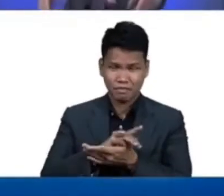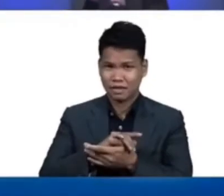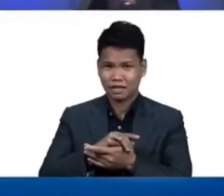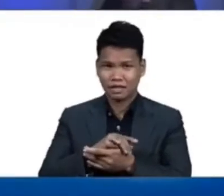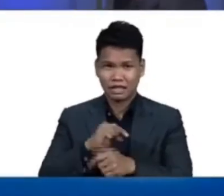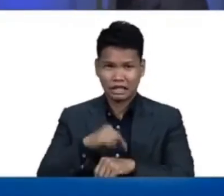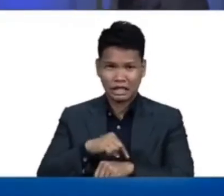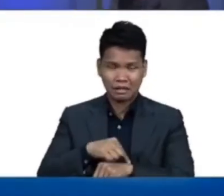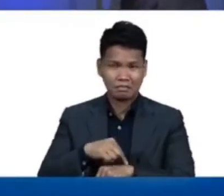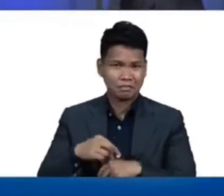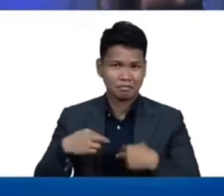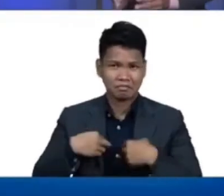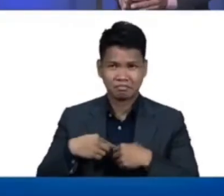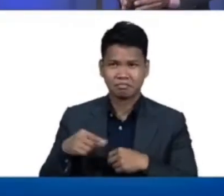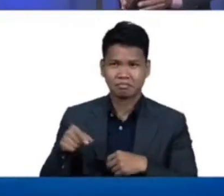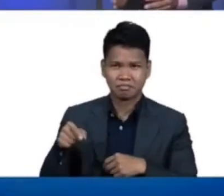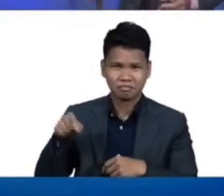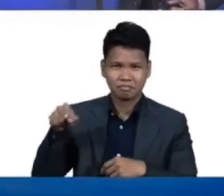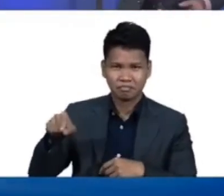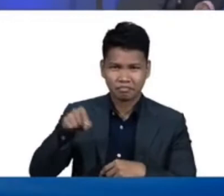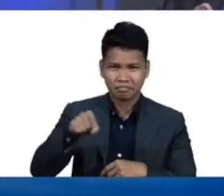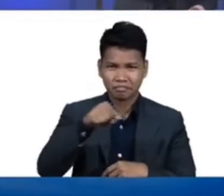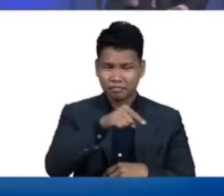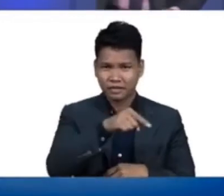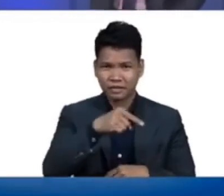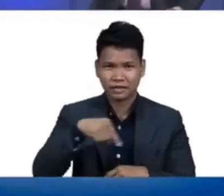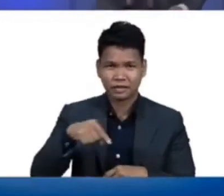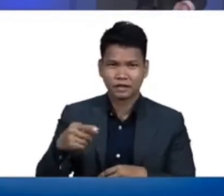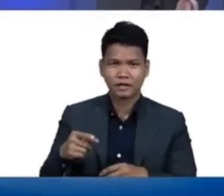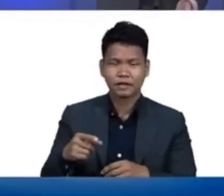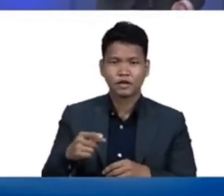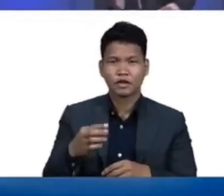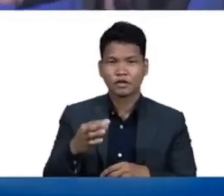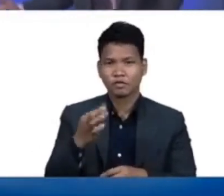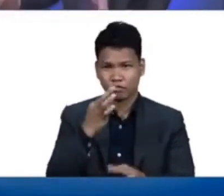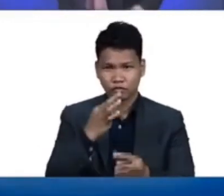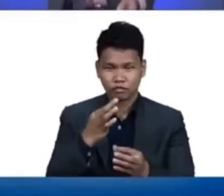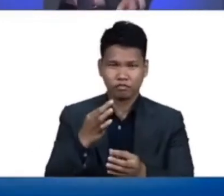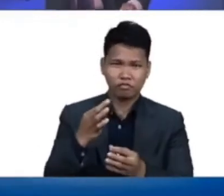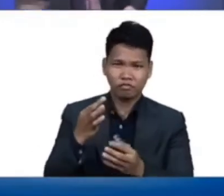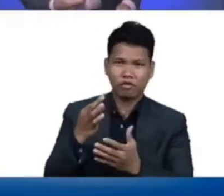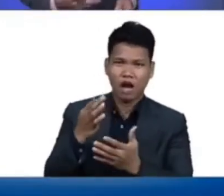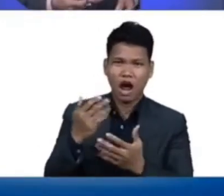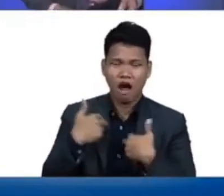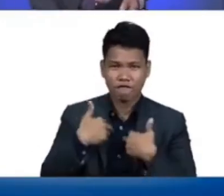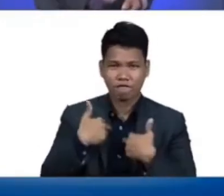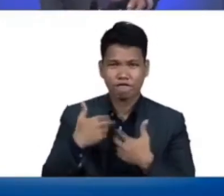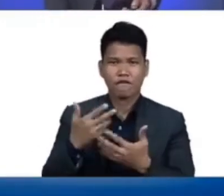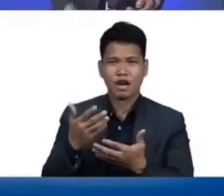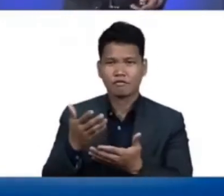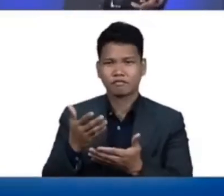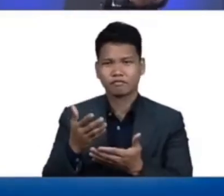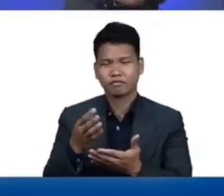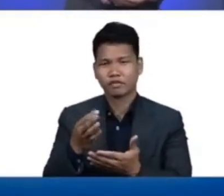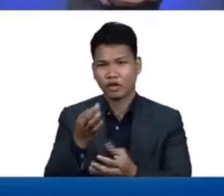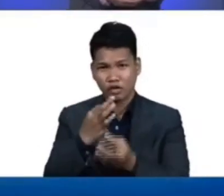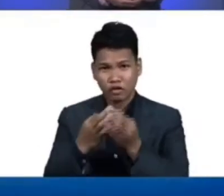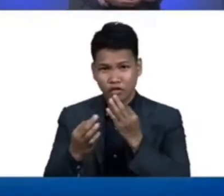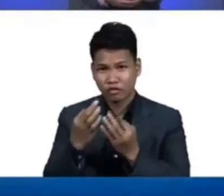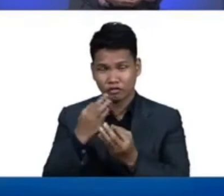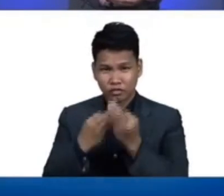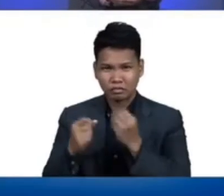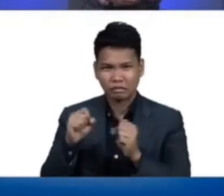Ito po yung mga comorbid na ito'y nagbibigay ng nagpapalala sa tinatawag po nating COVID